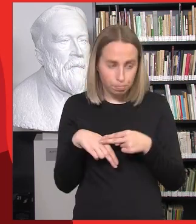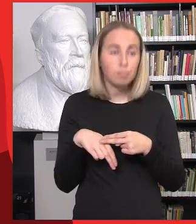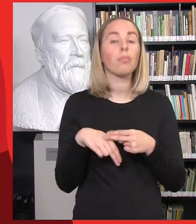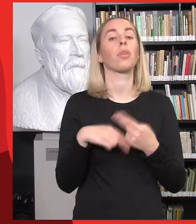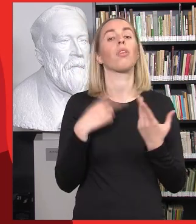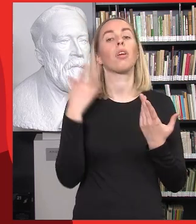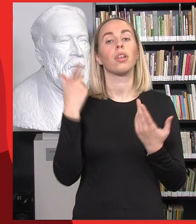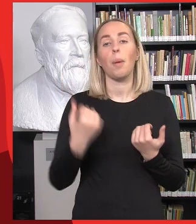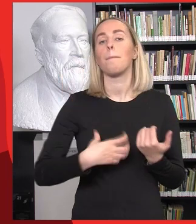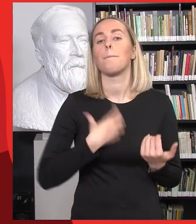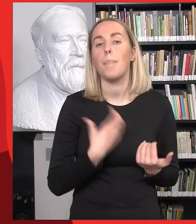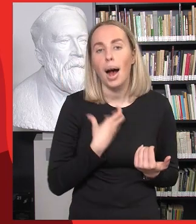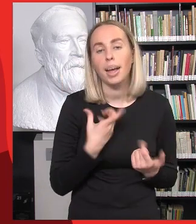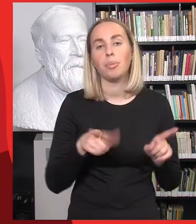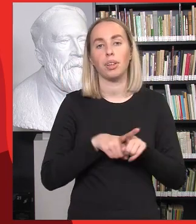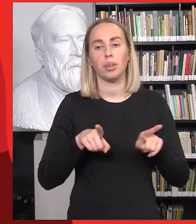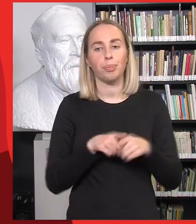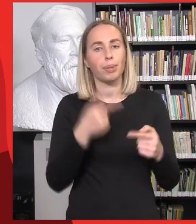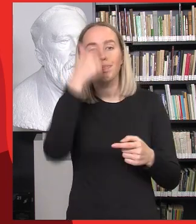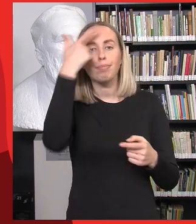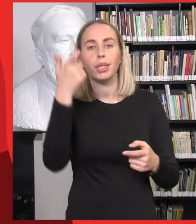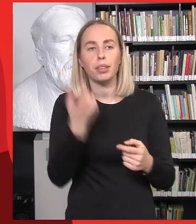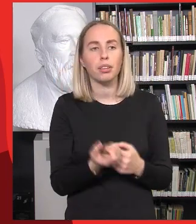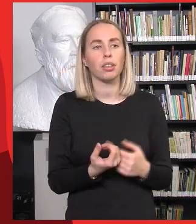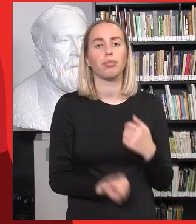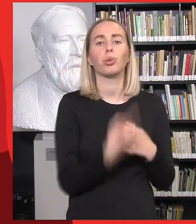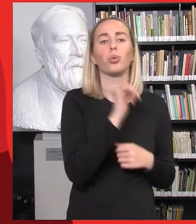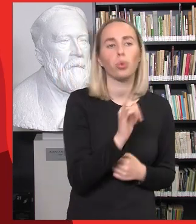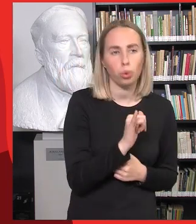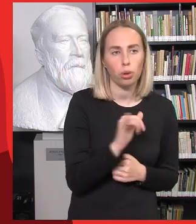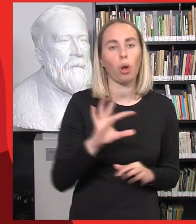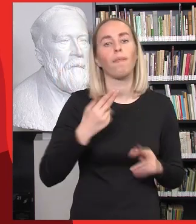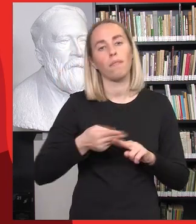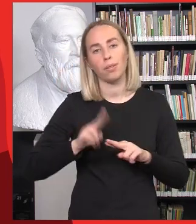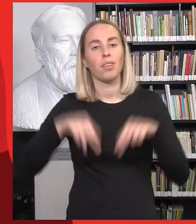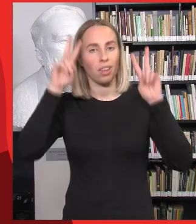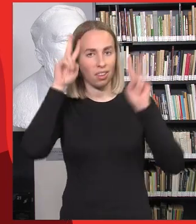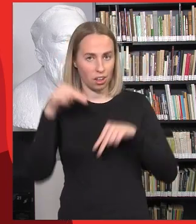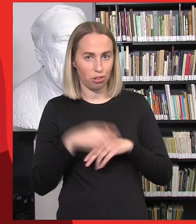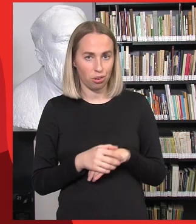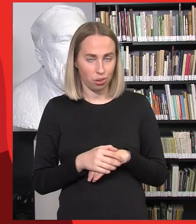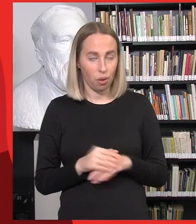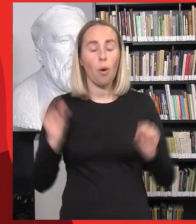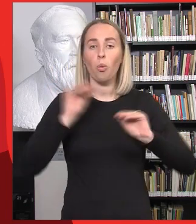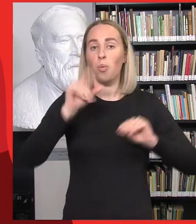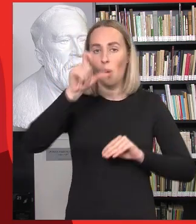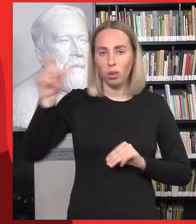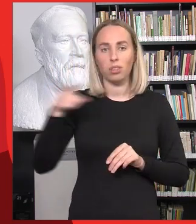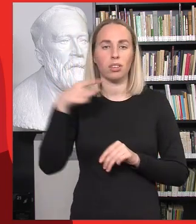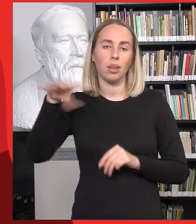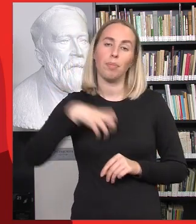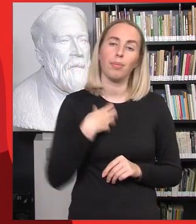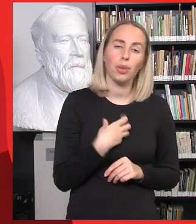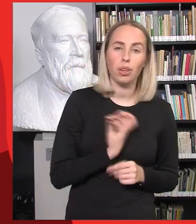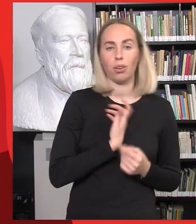tą baimę ir tą neapykantą ir ateina iš to nežinojimo. Tai galbūt mokytojai šiuo metu labai bijo ir nenori